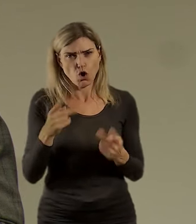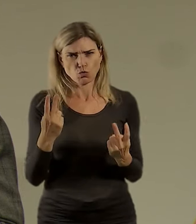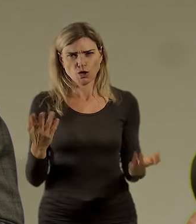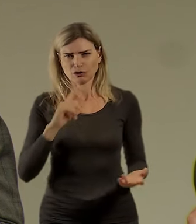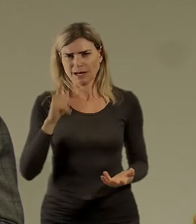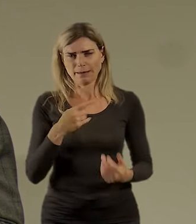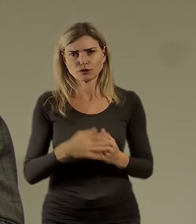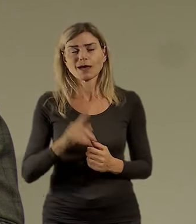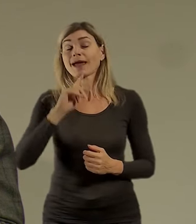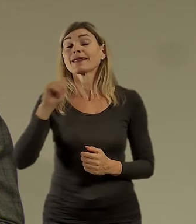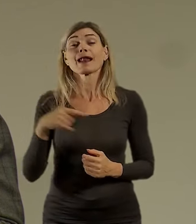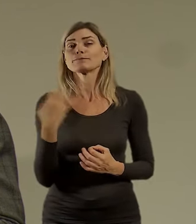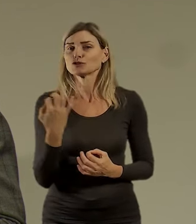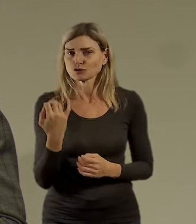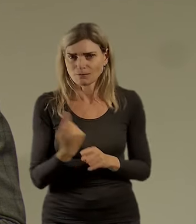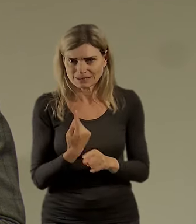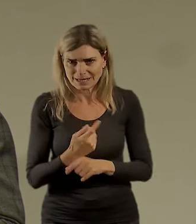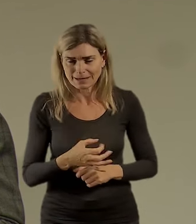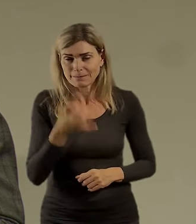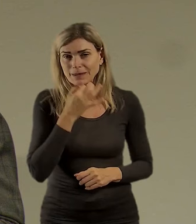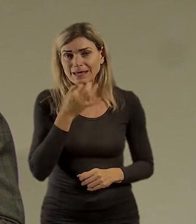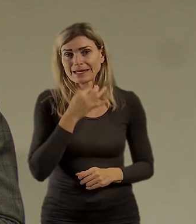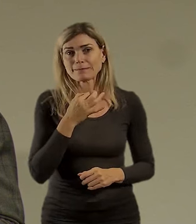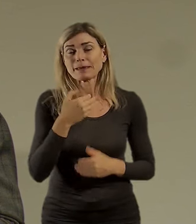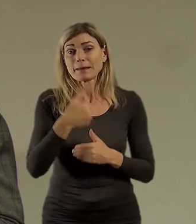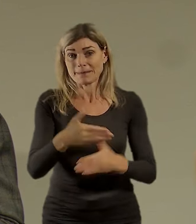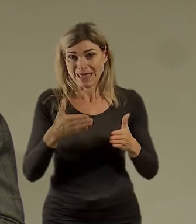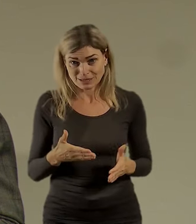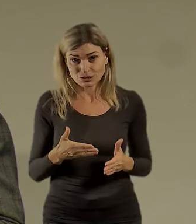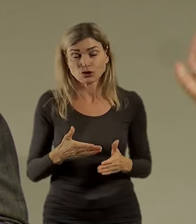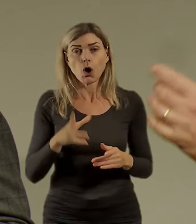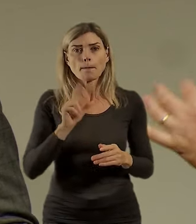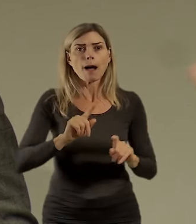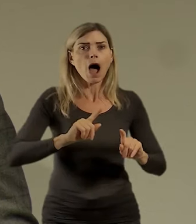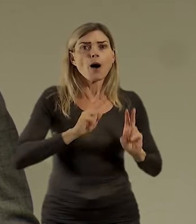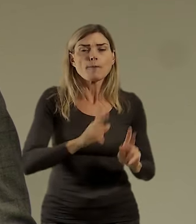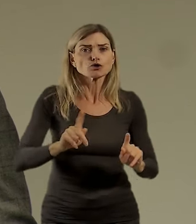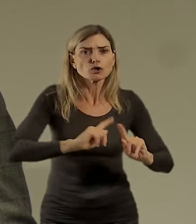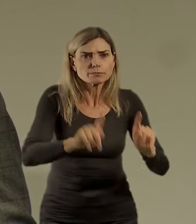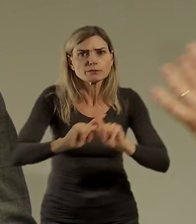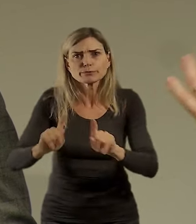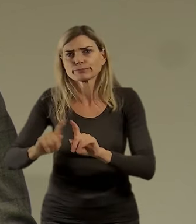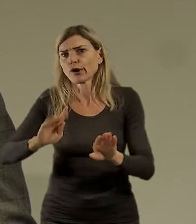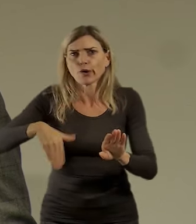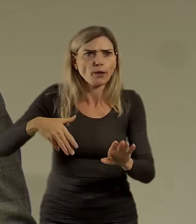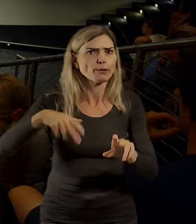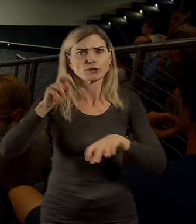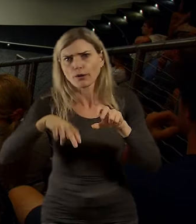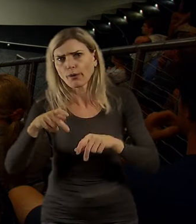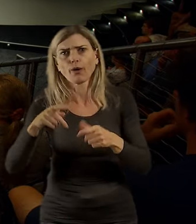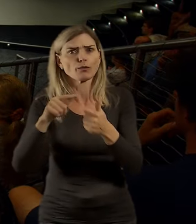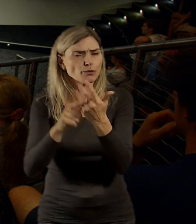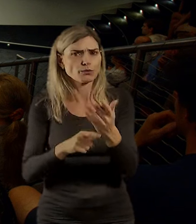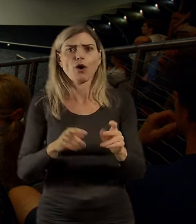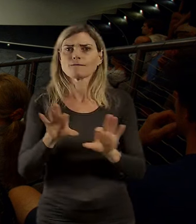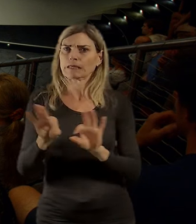ideální je, když skutečně je to město co nejpestřejší. Ještě jenom, taky